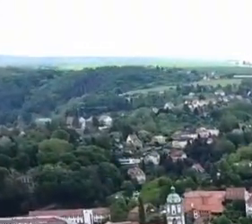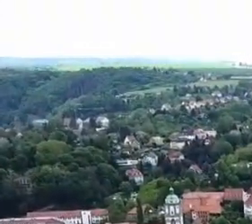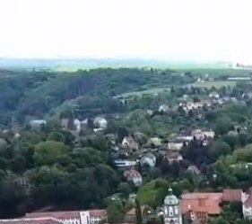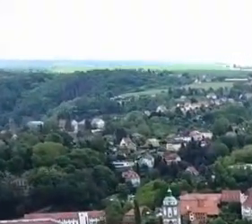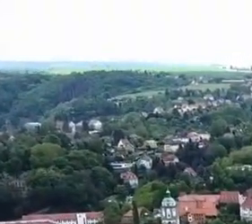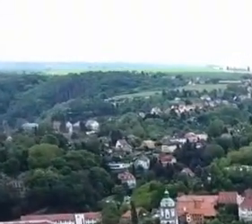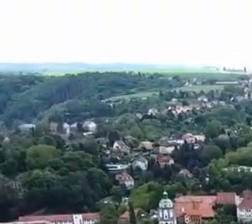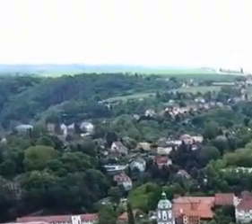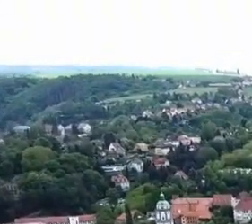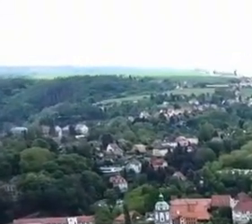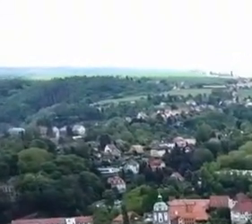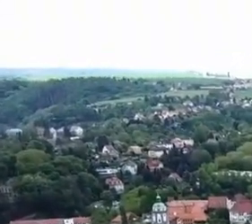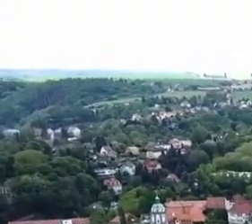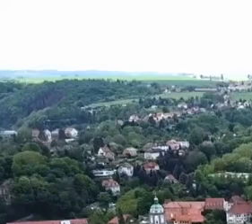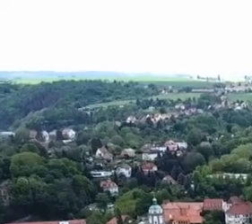Danke.